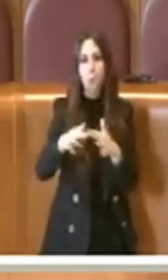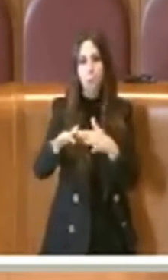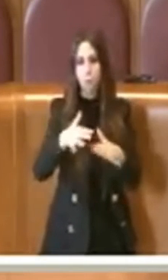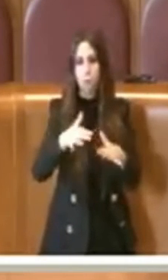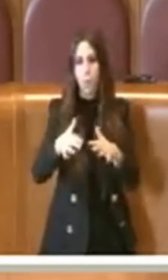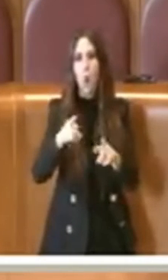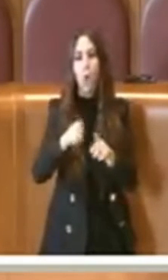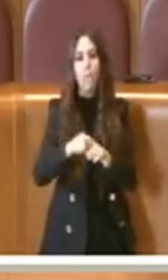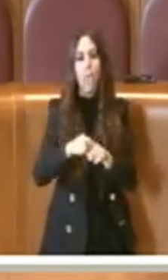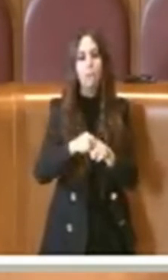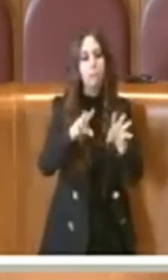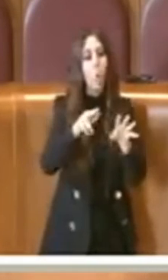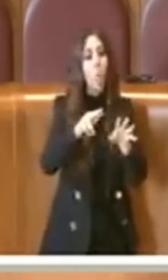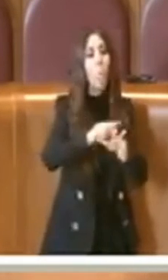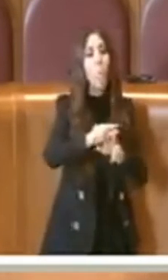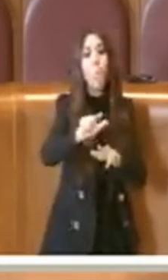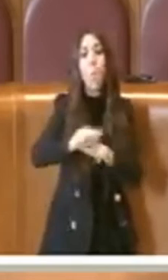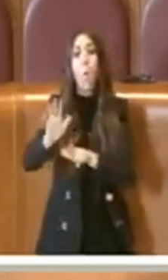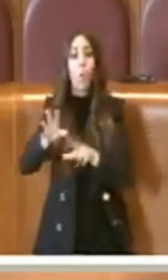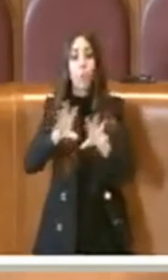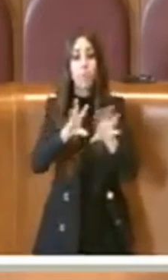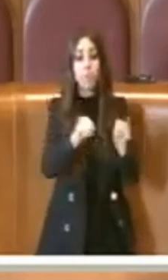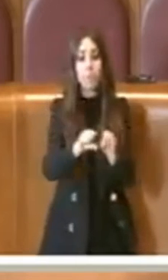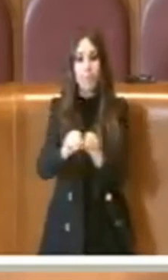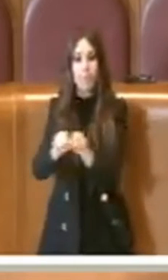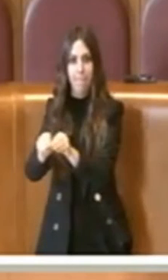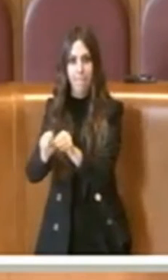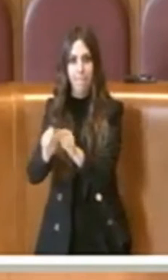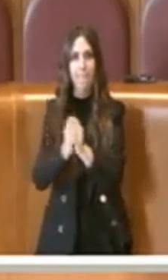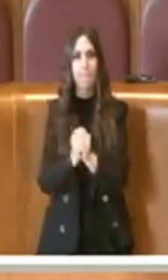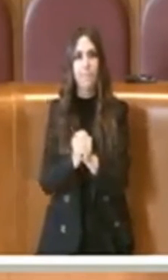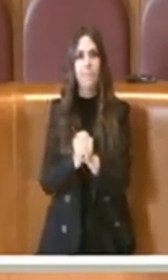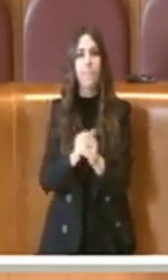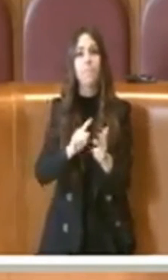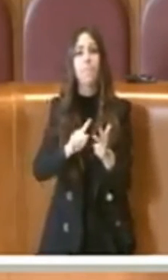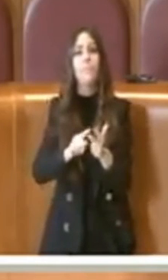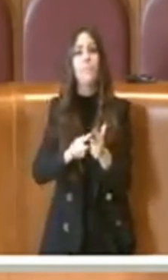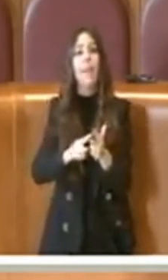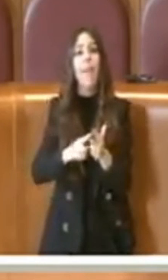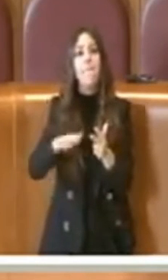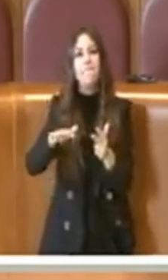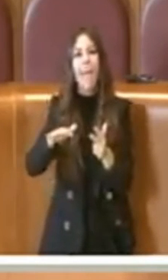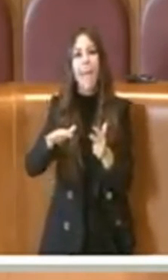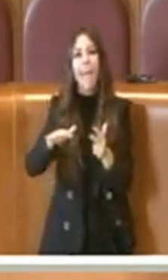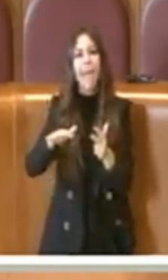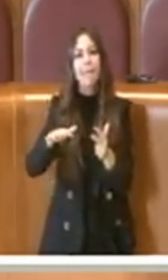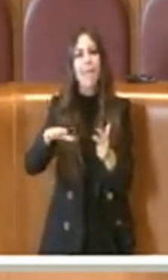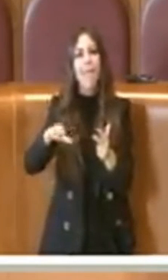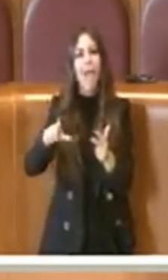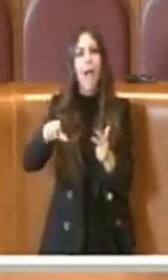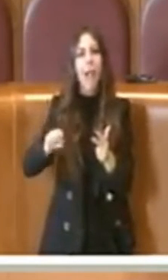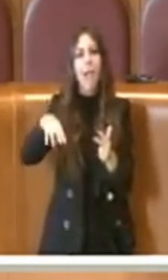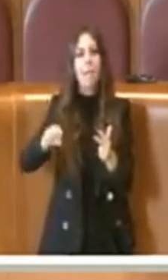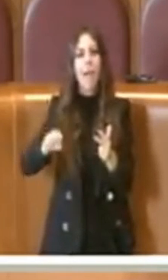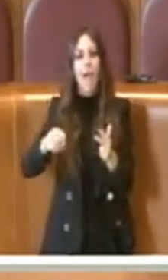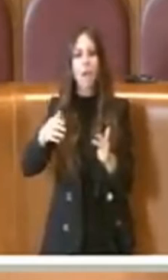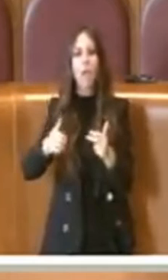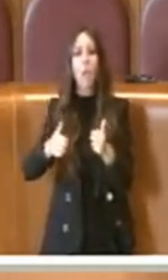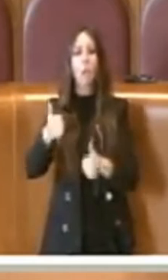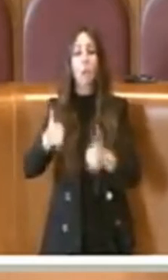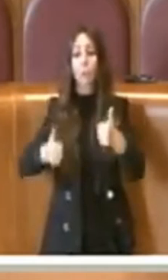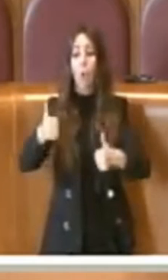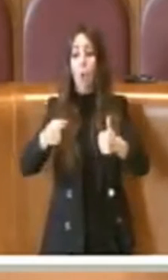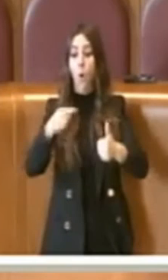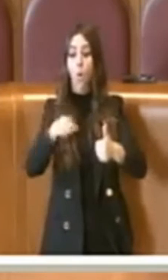15 municipi. La media dei cinque anni di Alemanno è stata, pensate, di 35,7